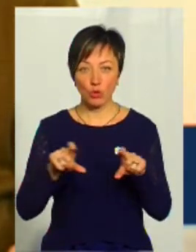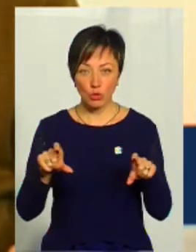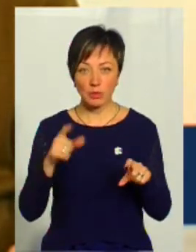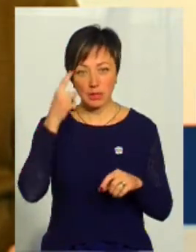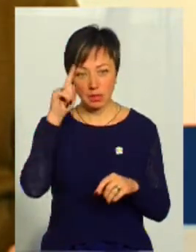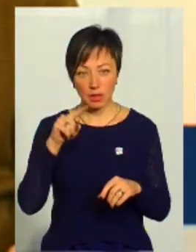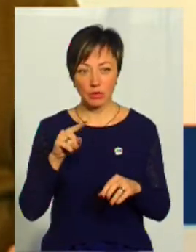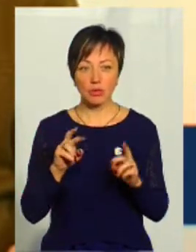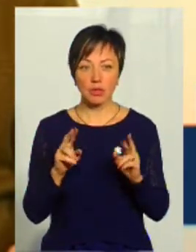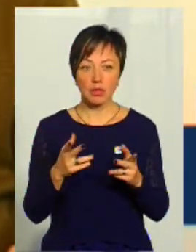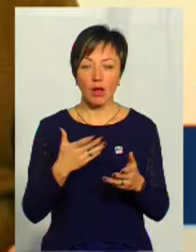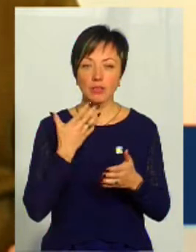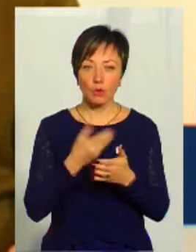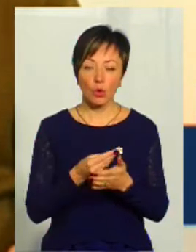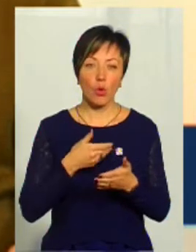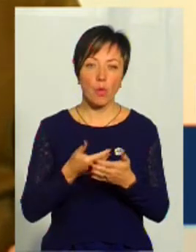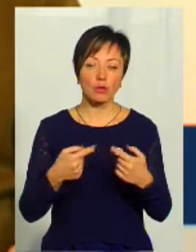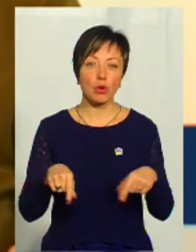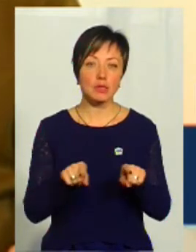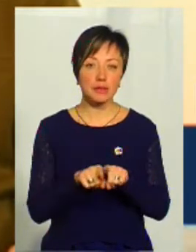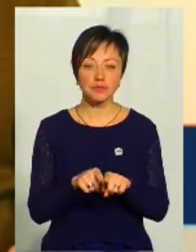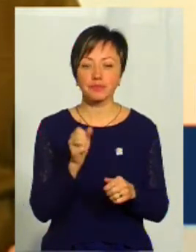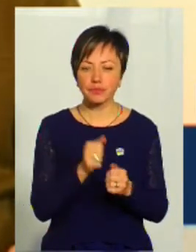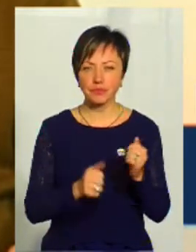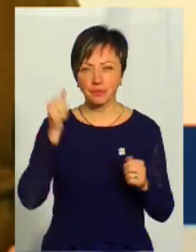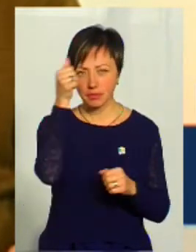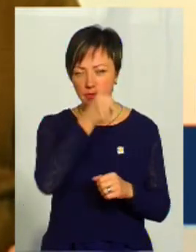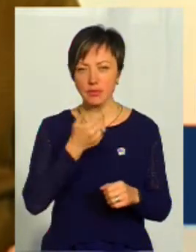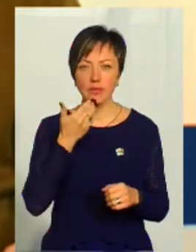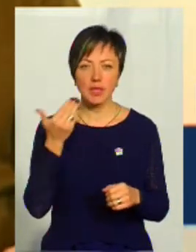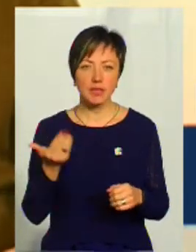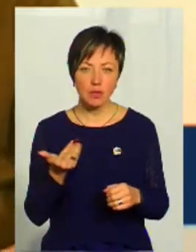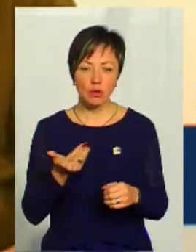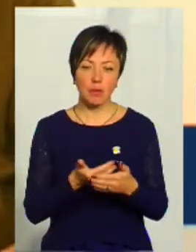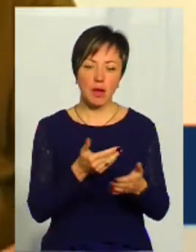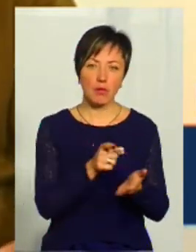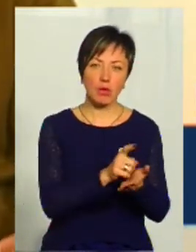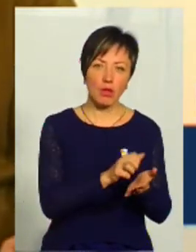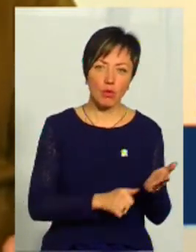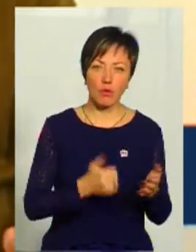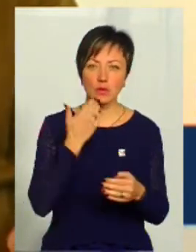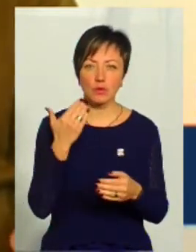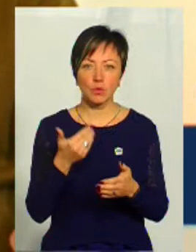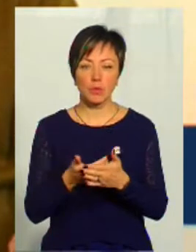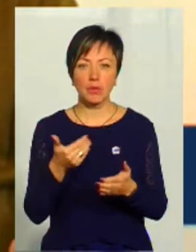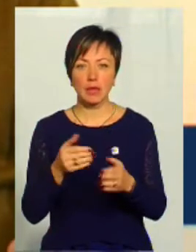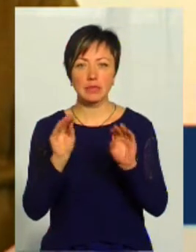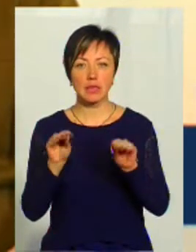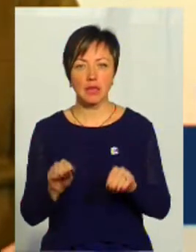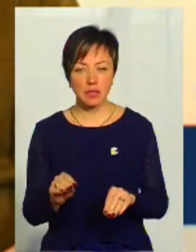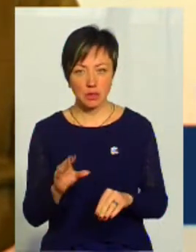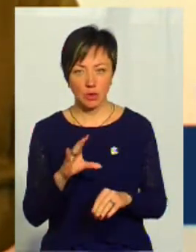особа, знаючи там свою громадську організацію, ми кожного року звітуємо перед податковою, ми звітуємо перед